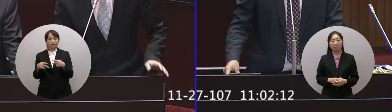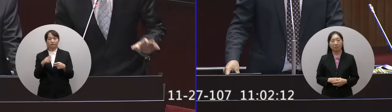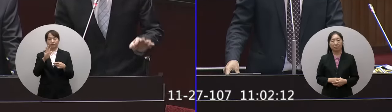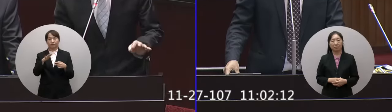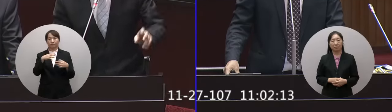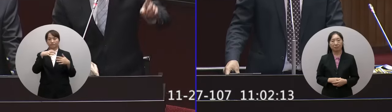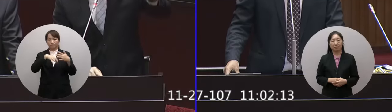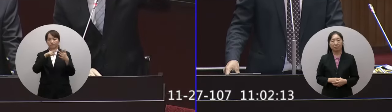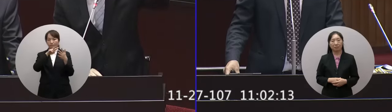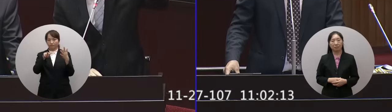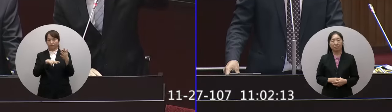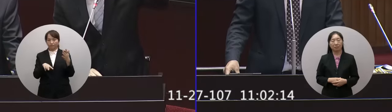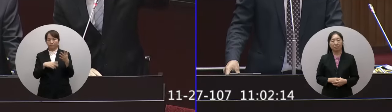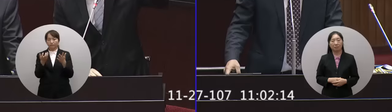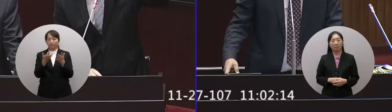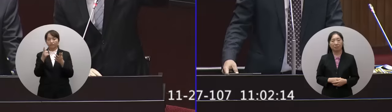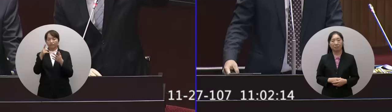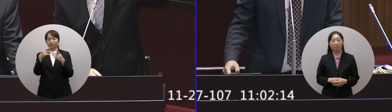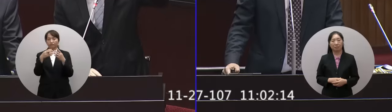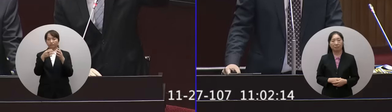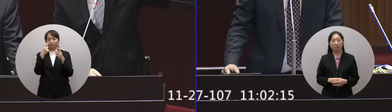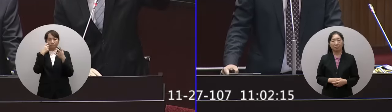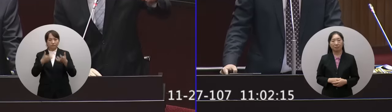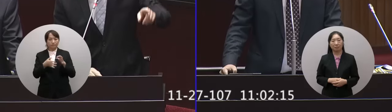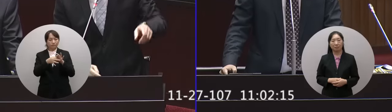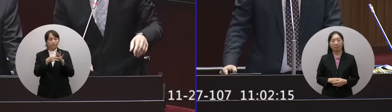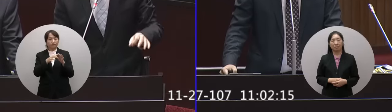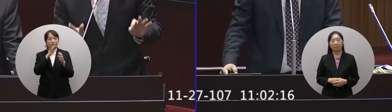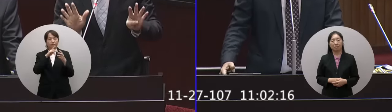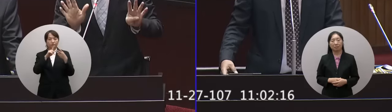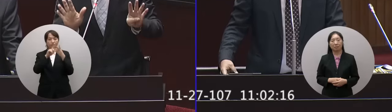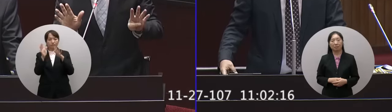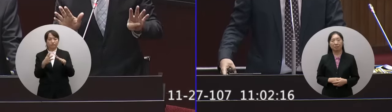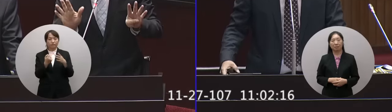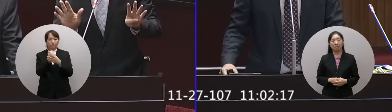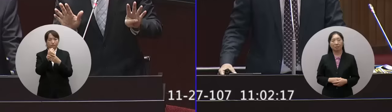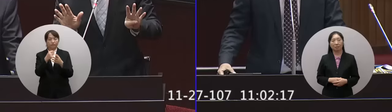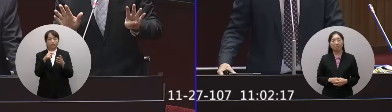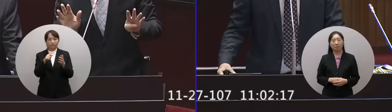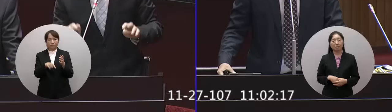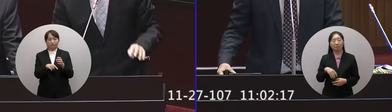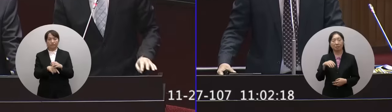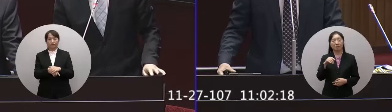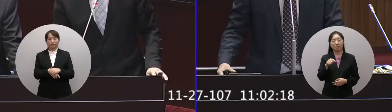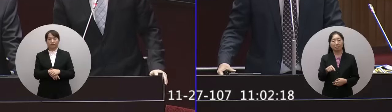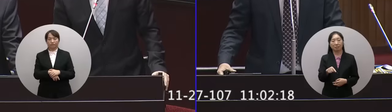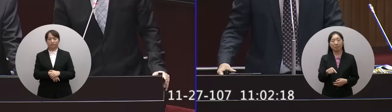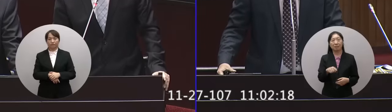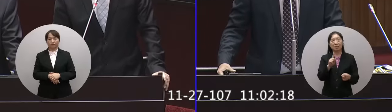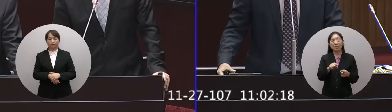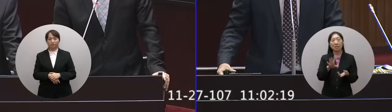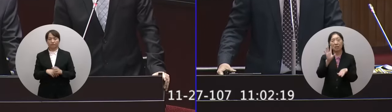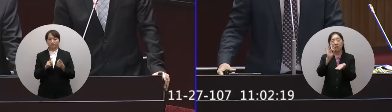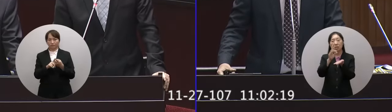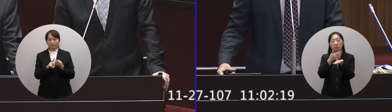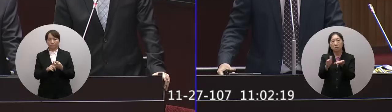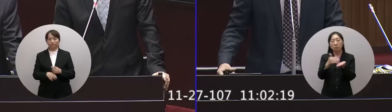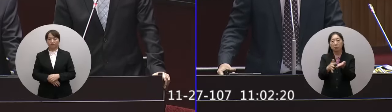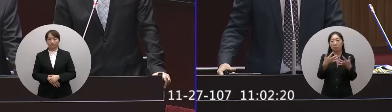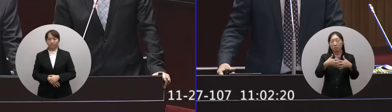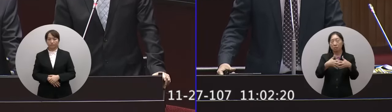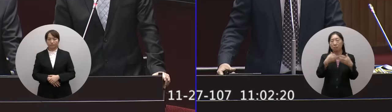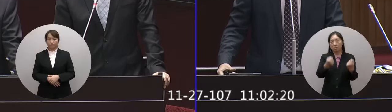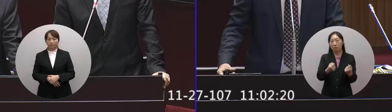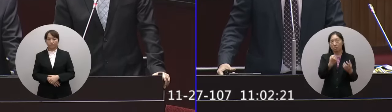裡面我這樣看了包括你所關心的這個所謂的主風棒中空絲磨除濕器這個在主